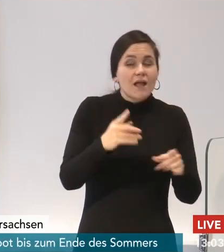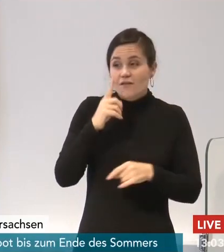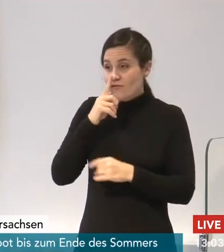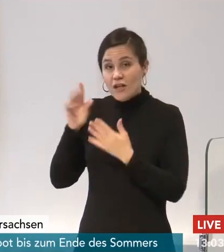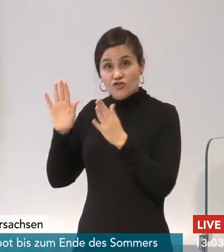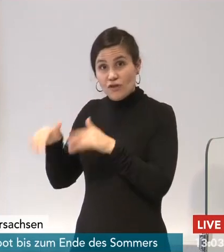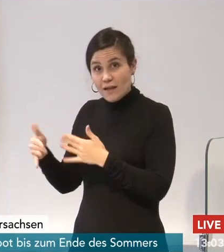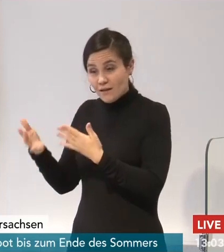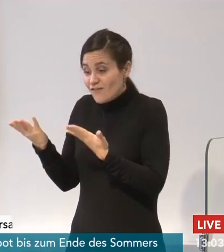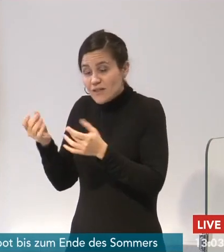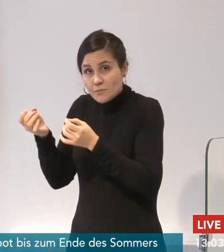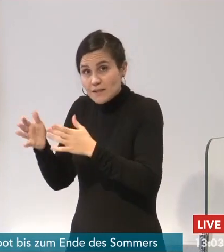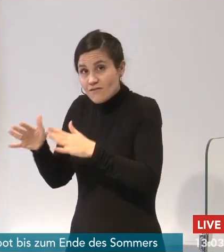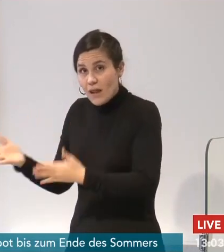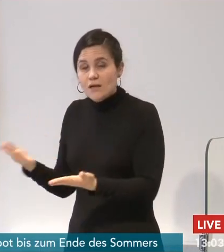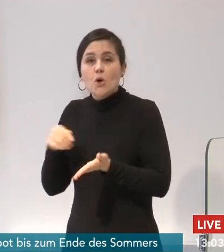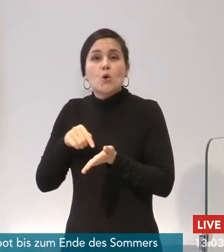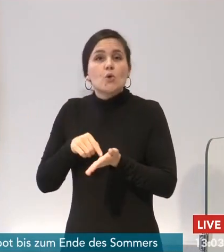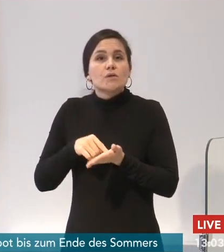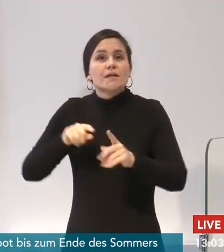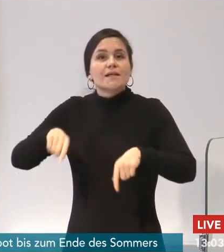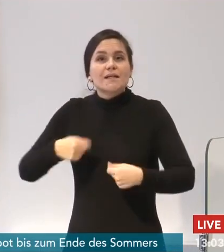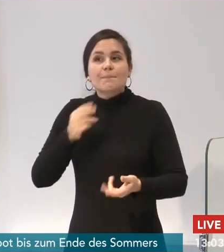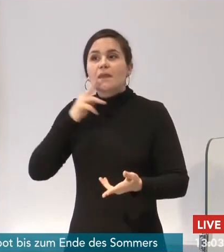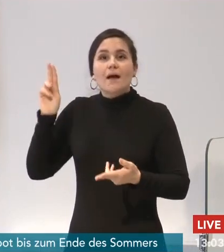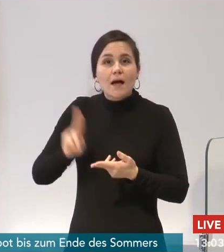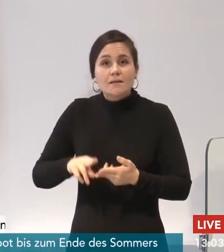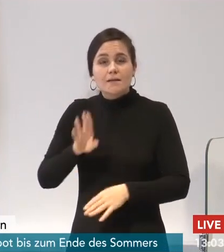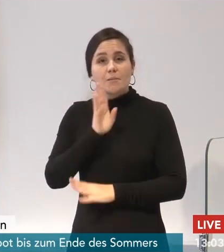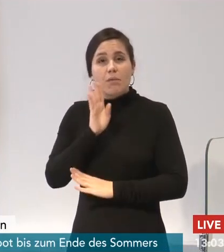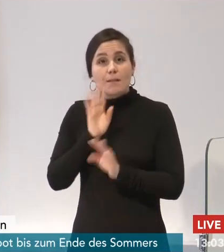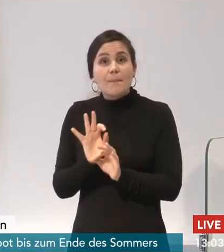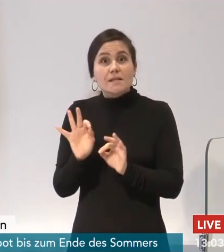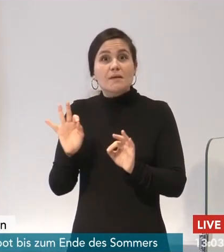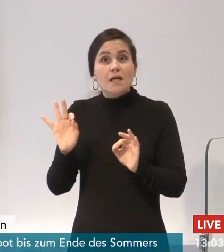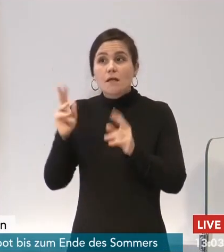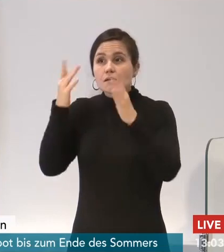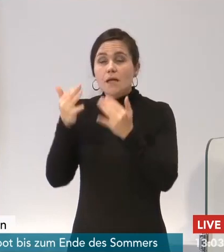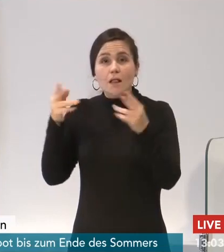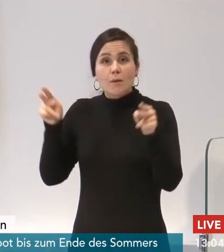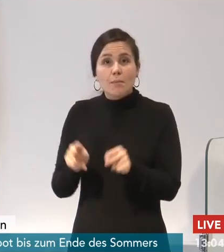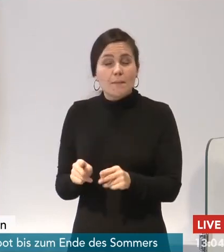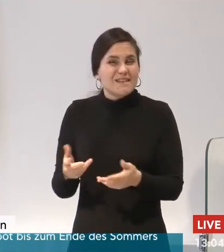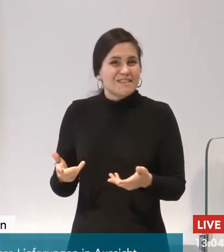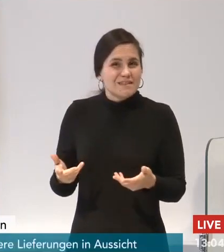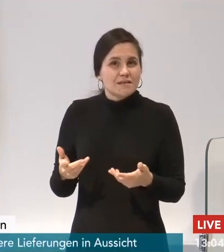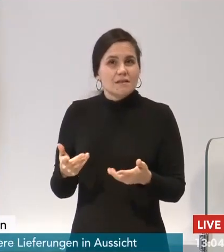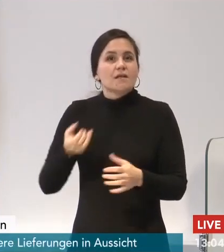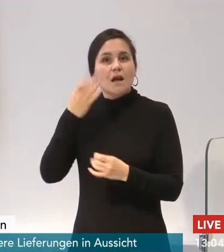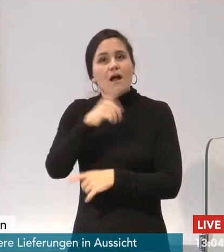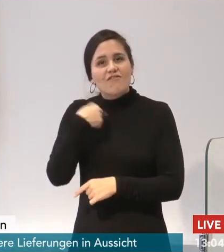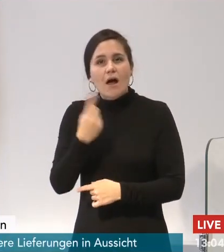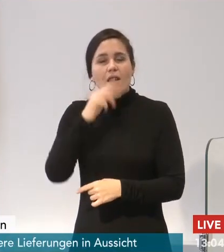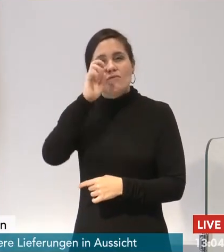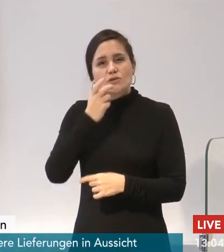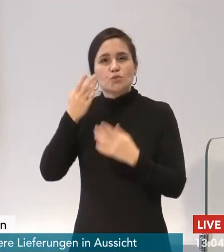besser werden muss. Aber umgekehrt tun wir auch alles dafür, dass es nicht wieder schlechter wird. Und dass man in einer